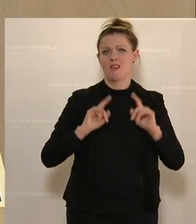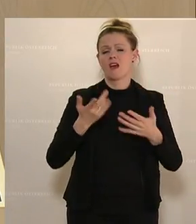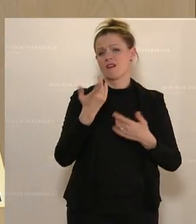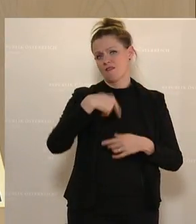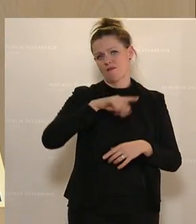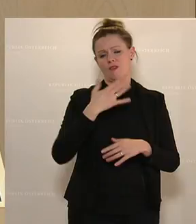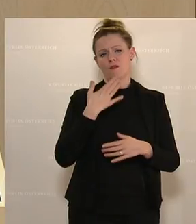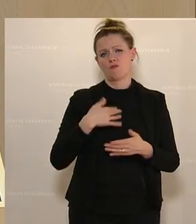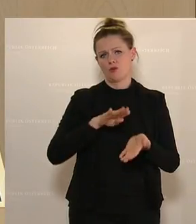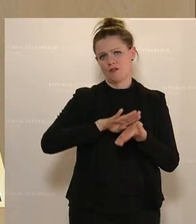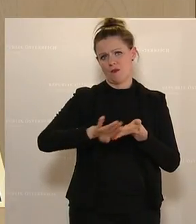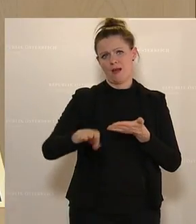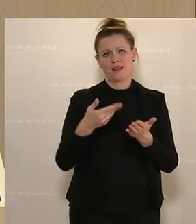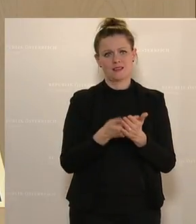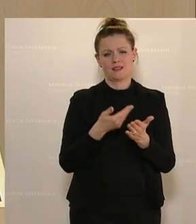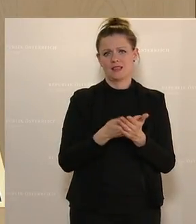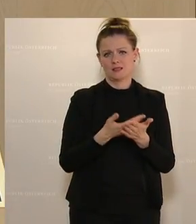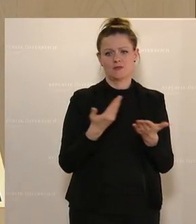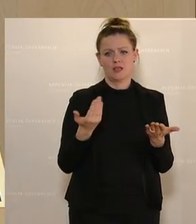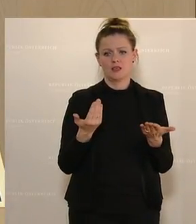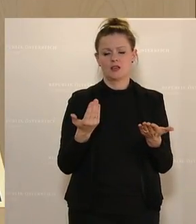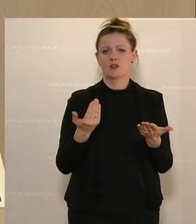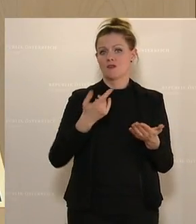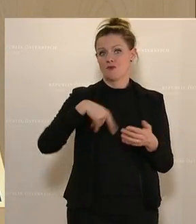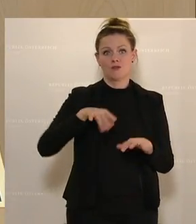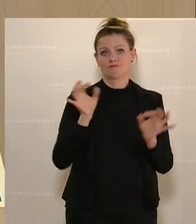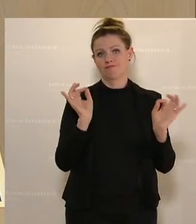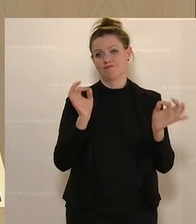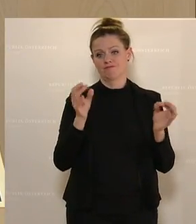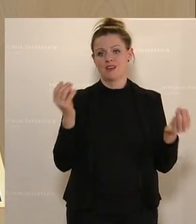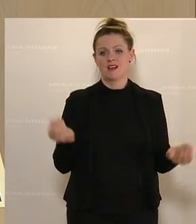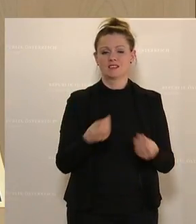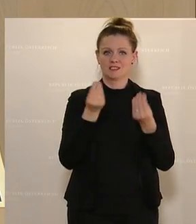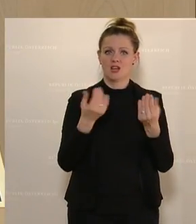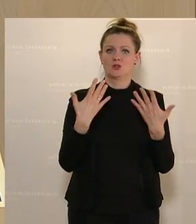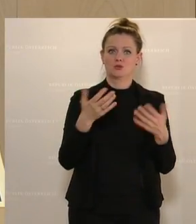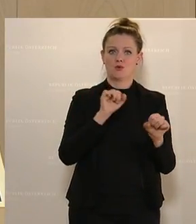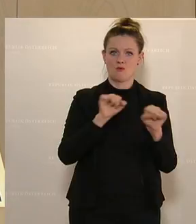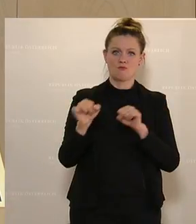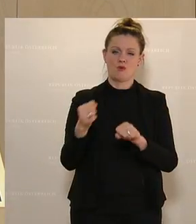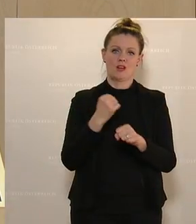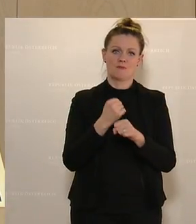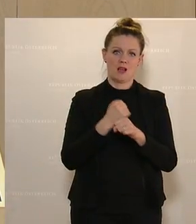tunlichst vermeiden. Und deswegen ist es natürlich eine großartige Geschichte, das hier zu ermöglichen.